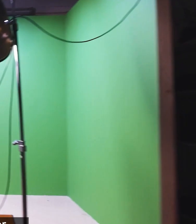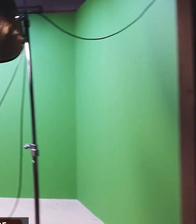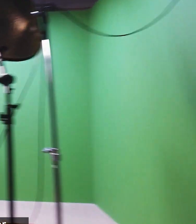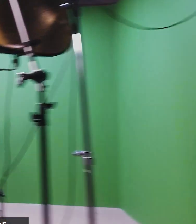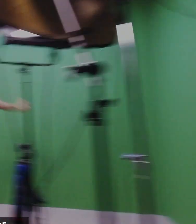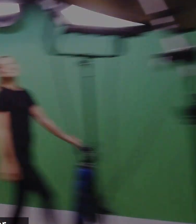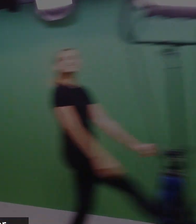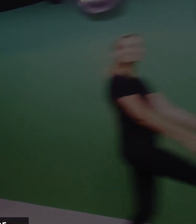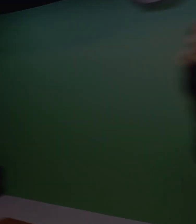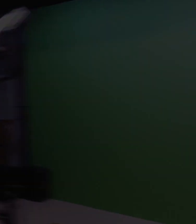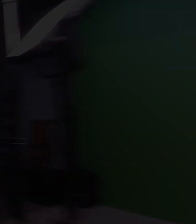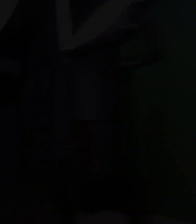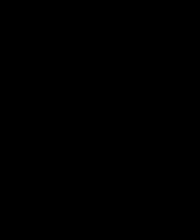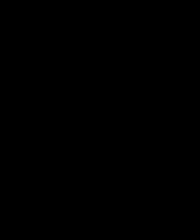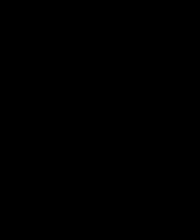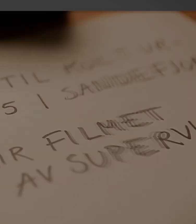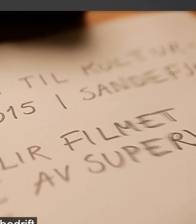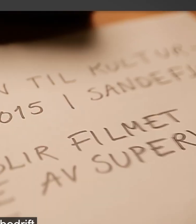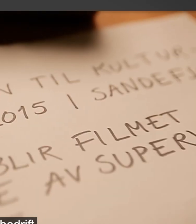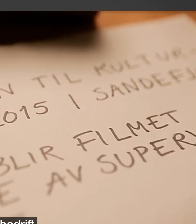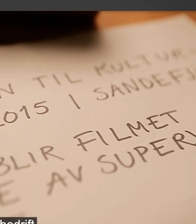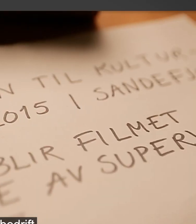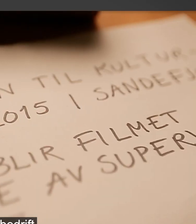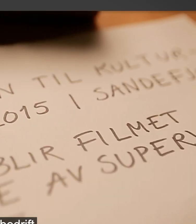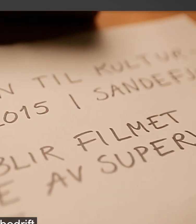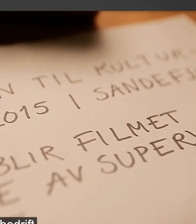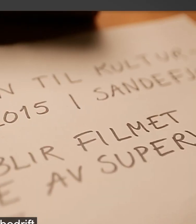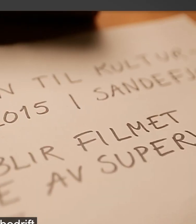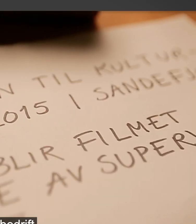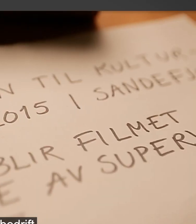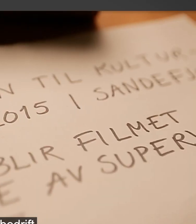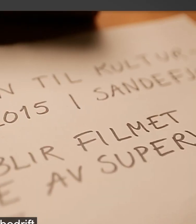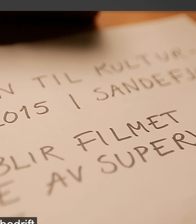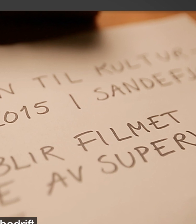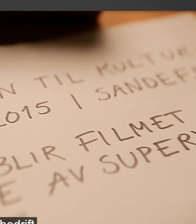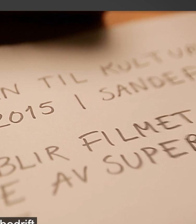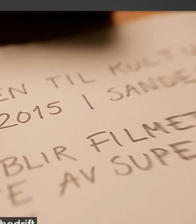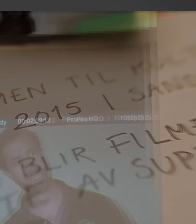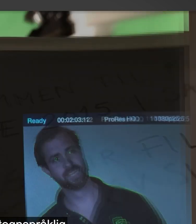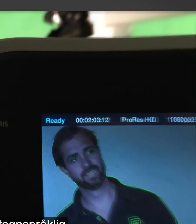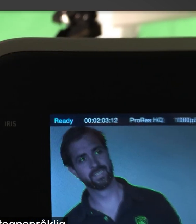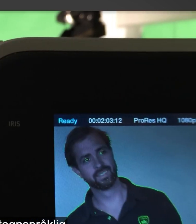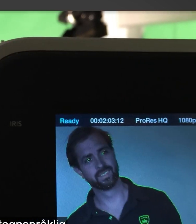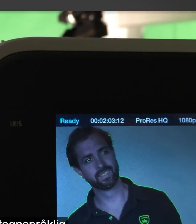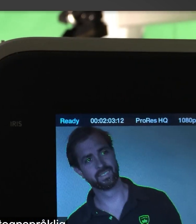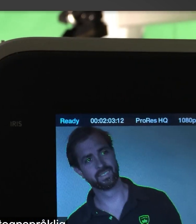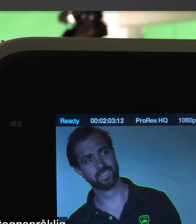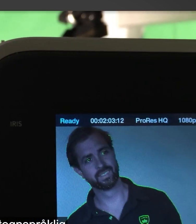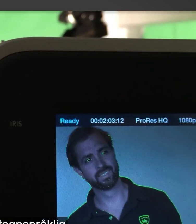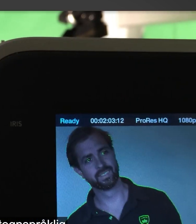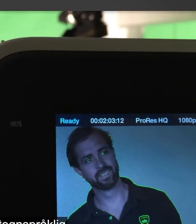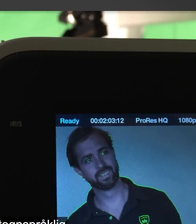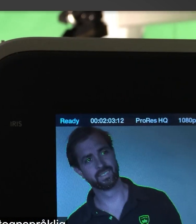og drevet av døve. Som Norges første mediebedrift med kun døve ansatte utviklet vi